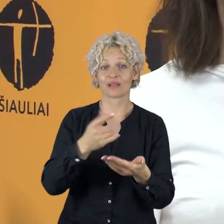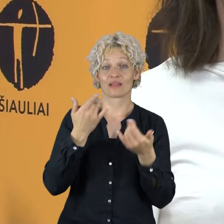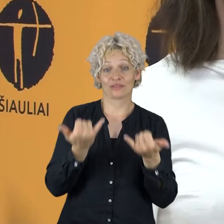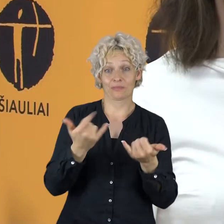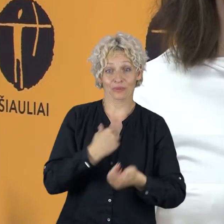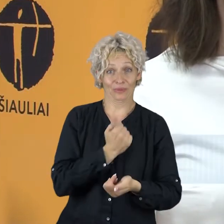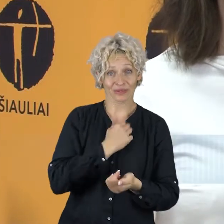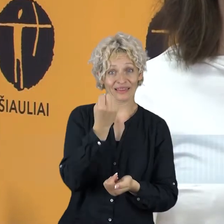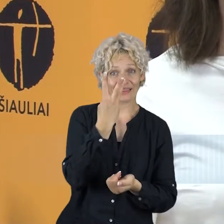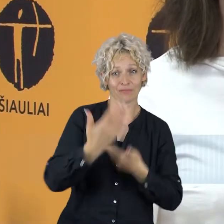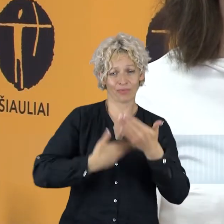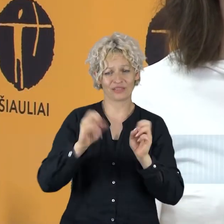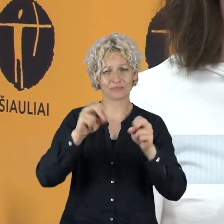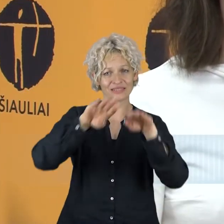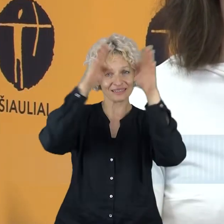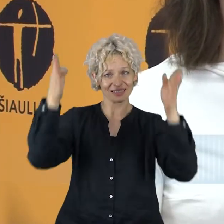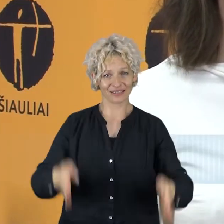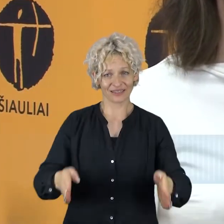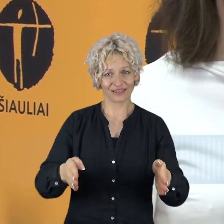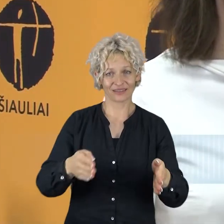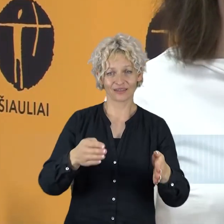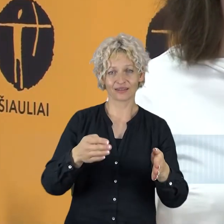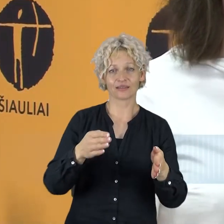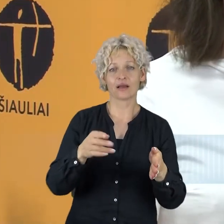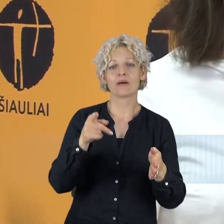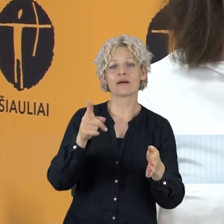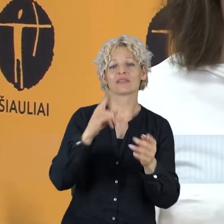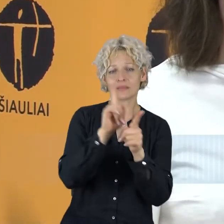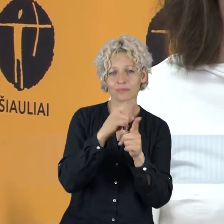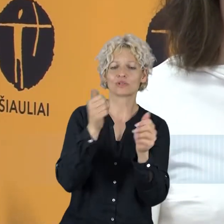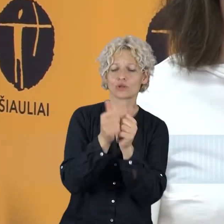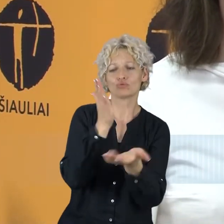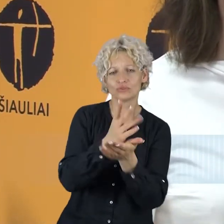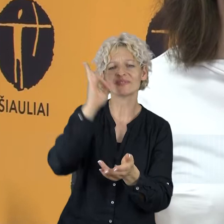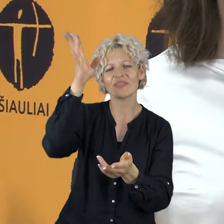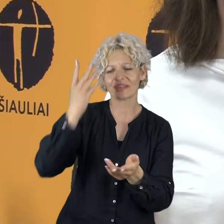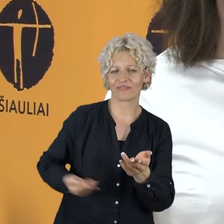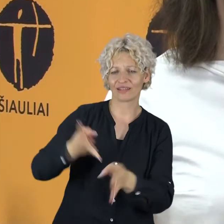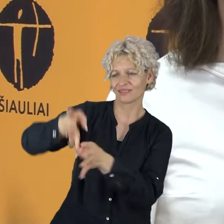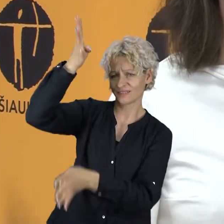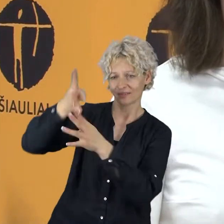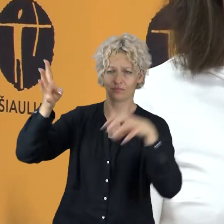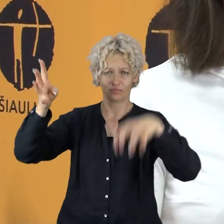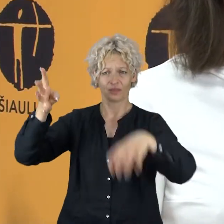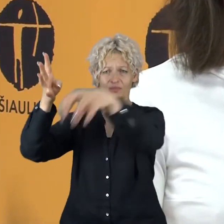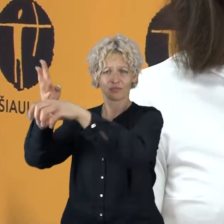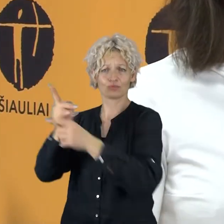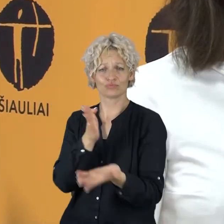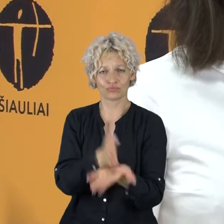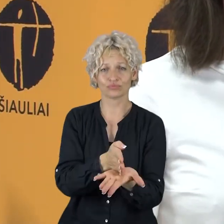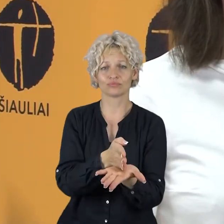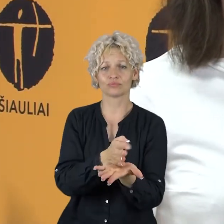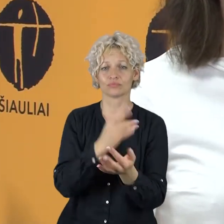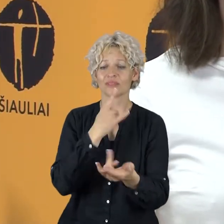naujų tekstilės konteinerių, jie išdėlioti visame mieste, tam tikrose vietose, ten, kur daugiausiai žmonių prie daugiai būčių